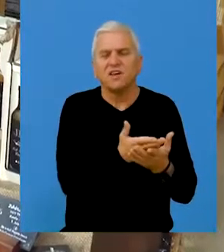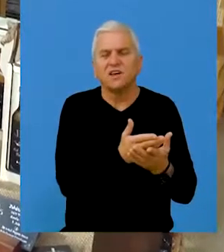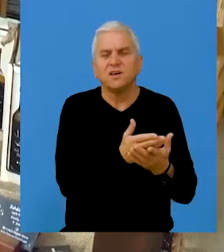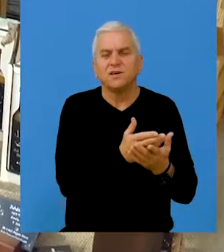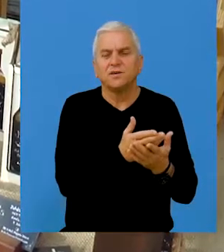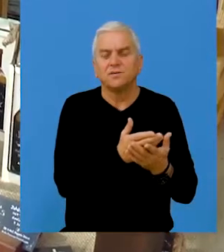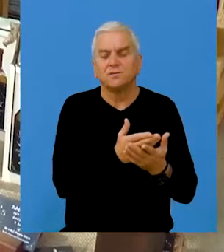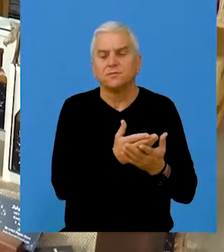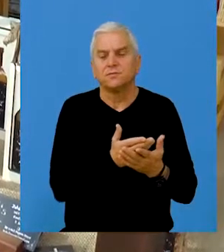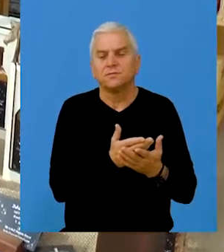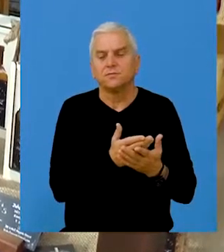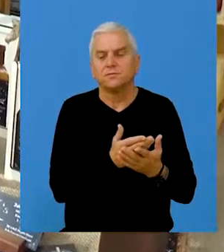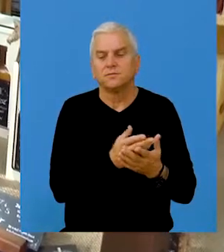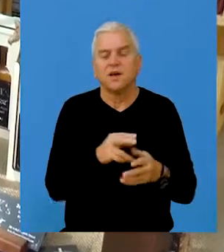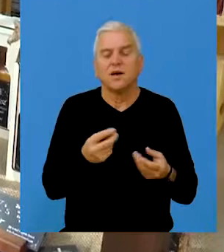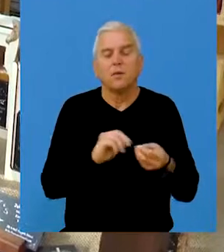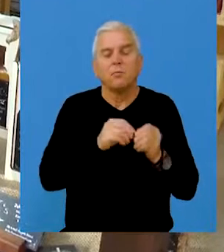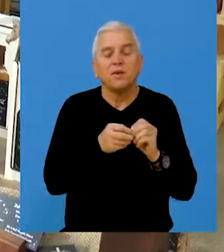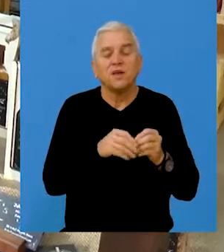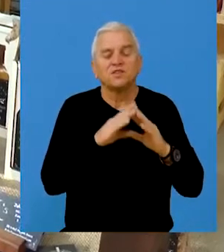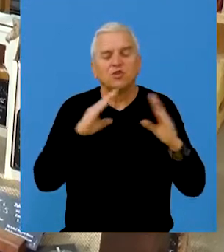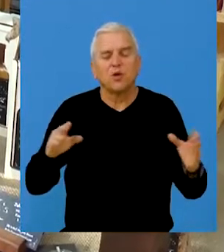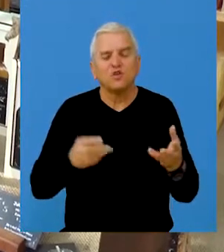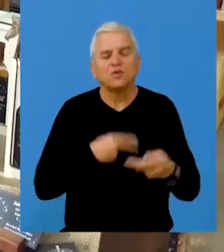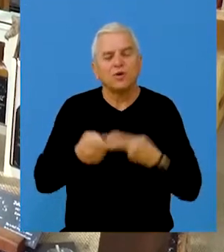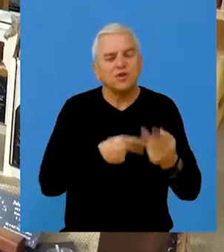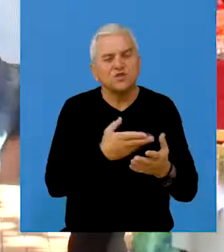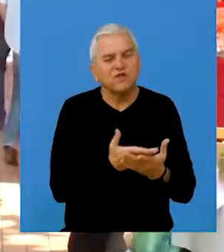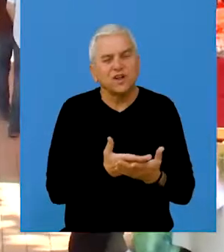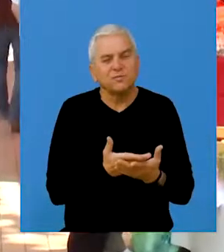pijaca domaćih proizvoda.